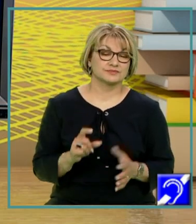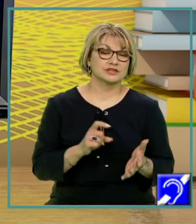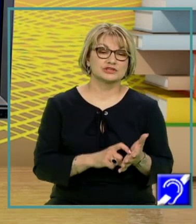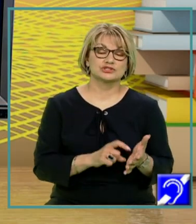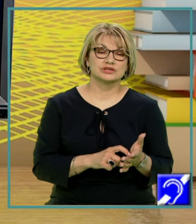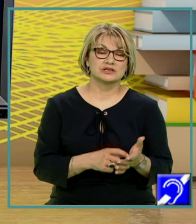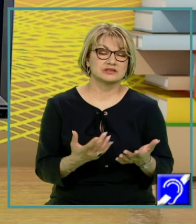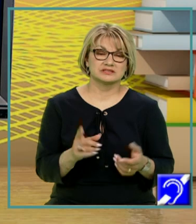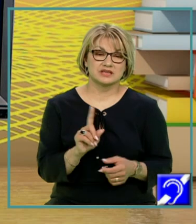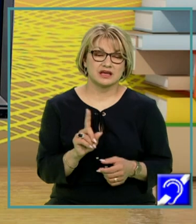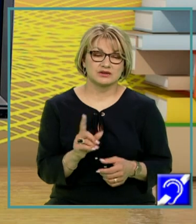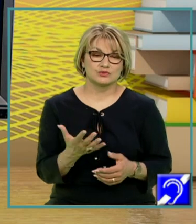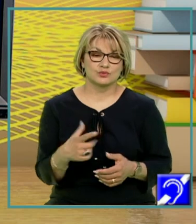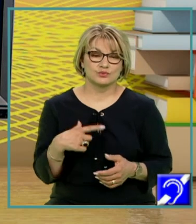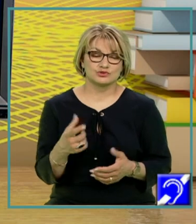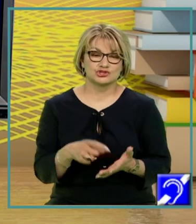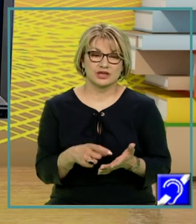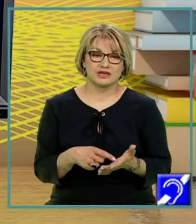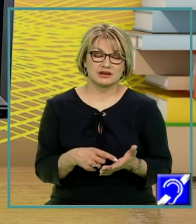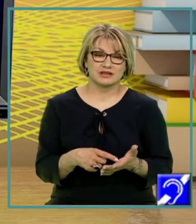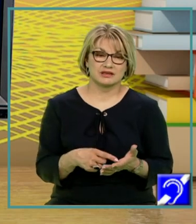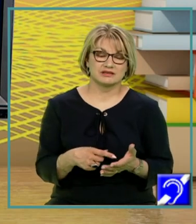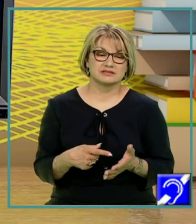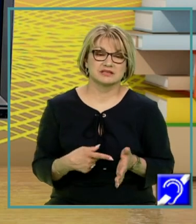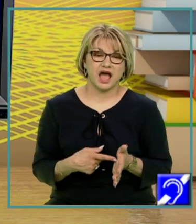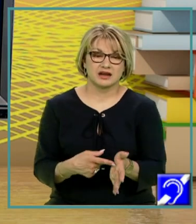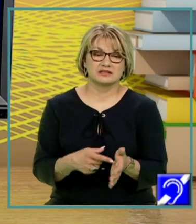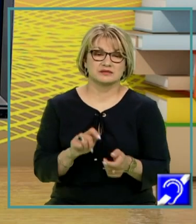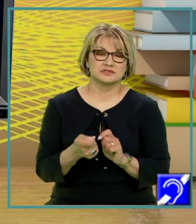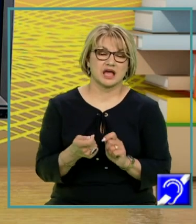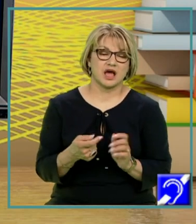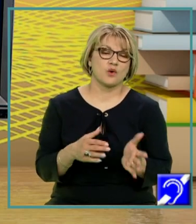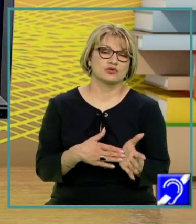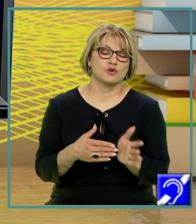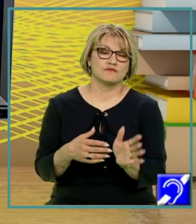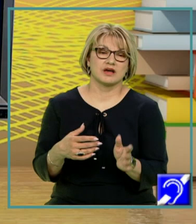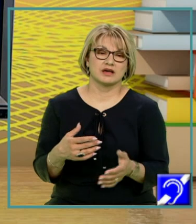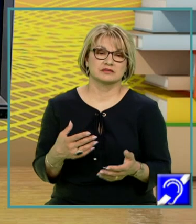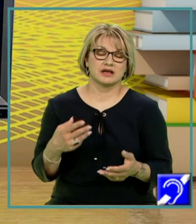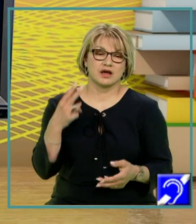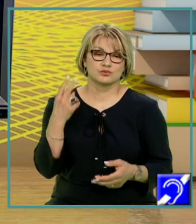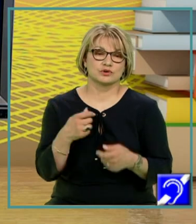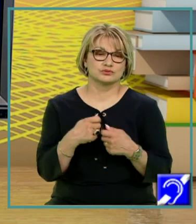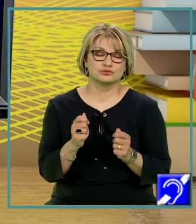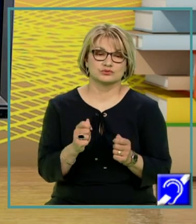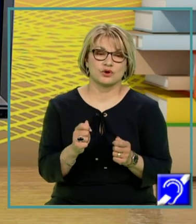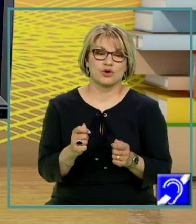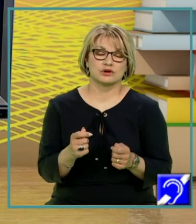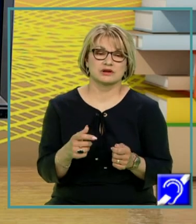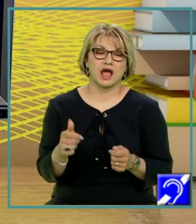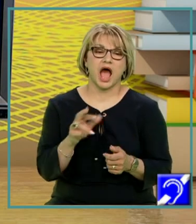nu ne cere să arătăm sau să facem dovadă de o foarte bună cunoaștere a tuturor argumentelor care pot fi